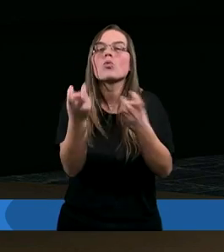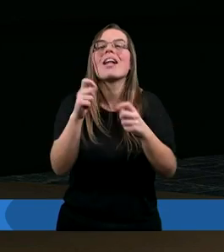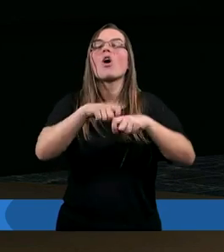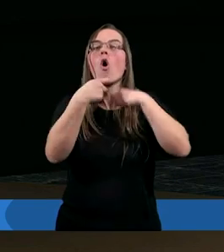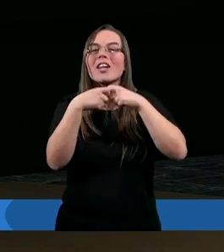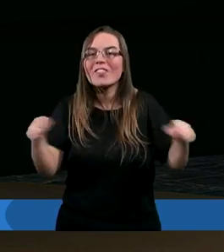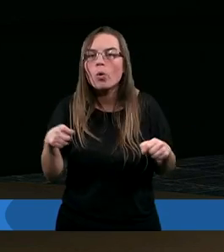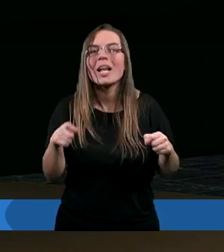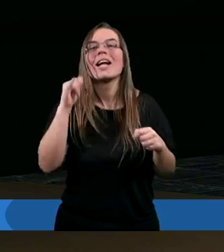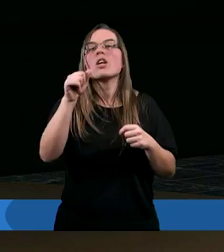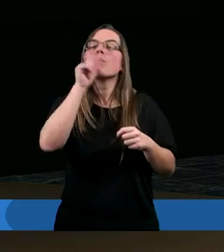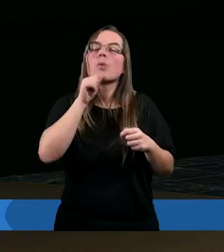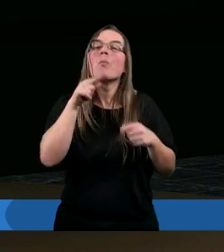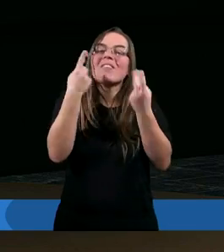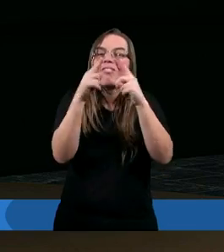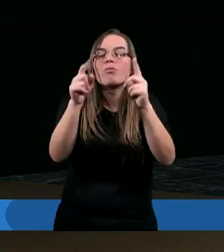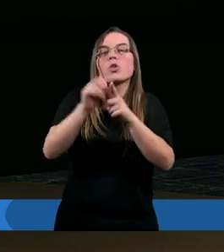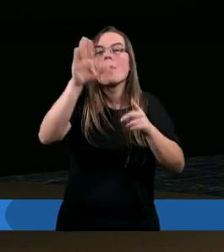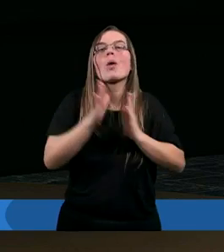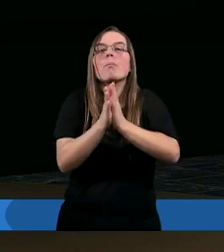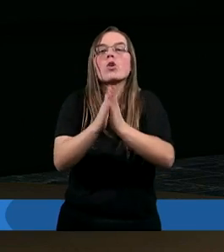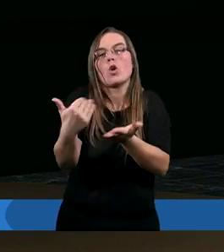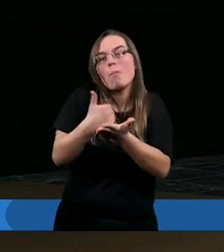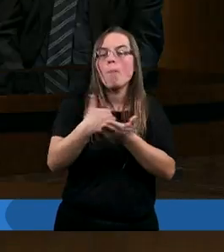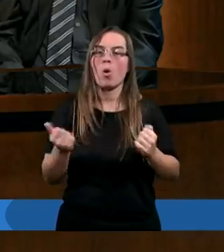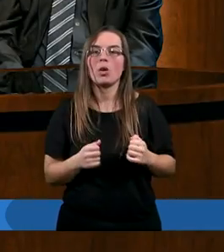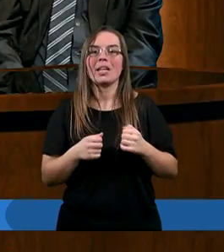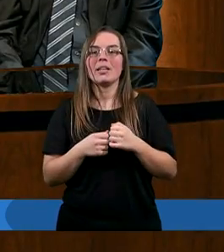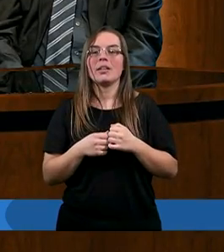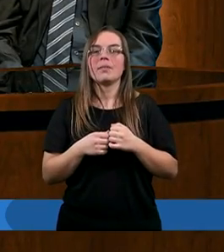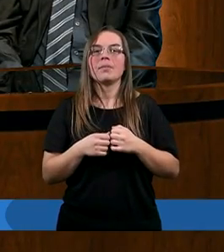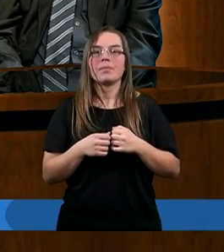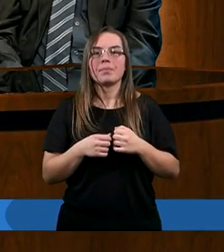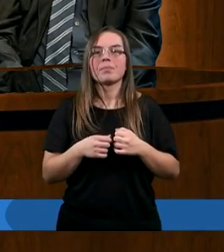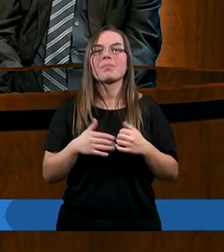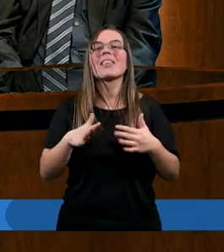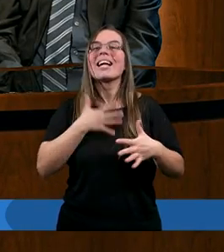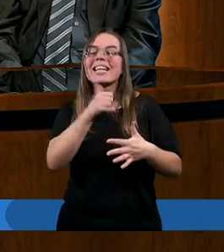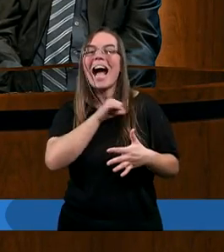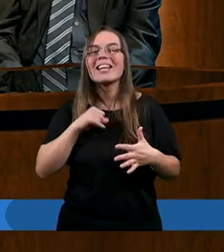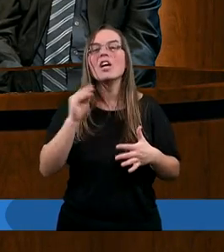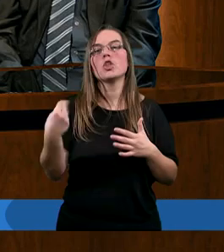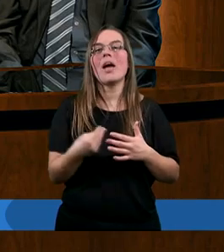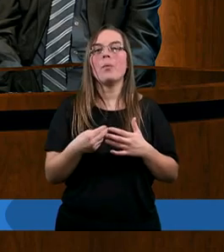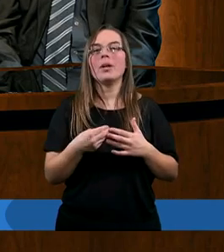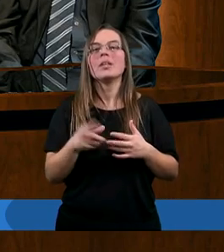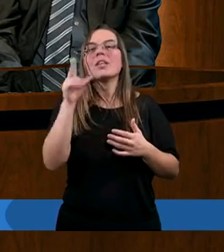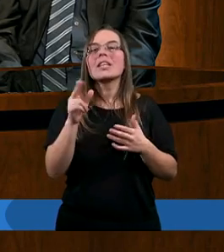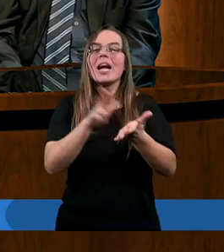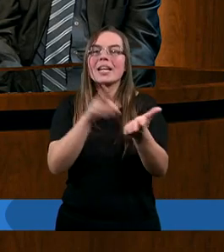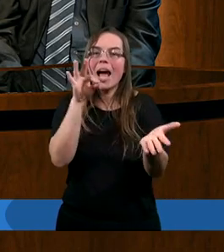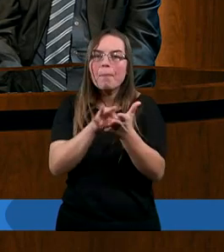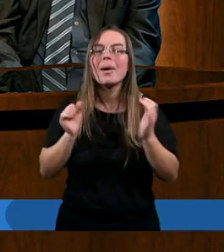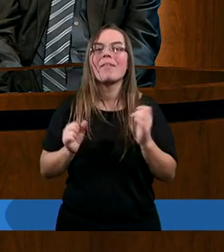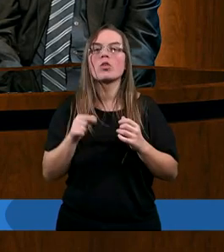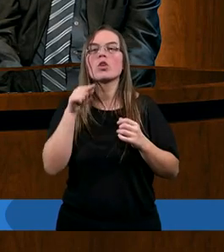rozwiązania i ucieczki do Boga w takich trudnych sytuacjach Wydaje się że na